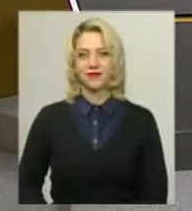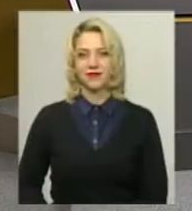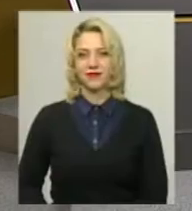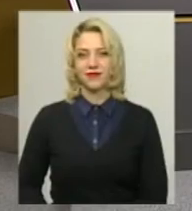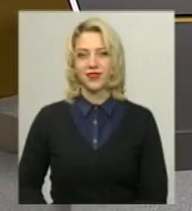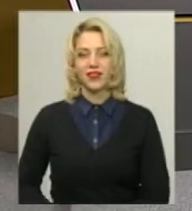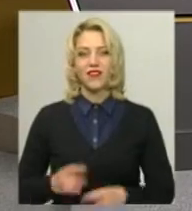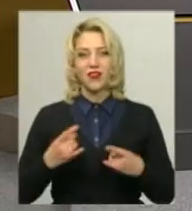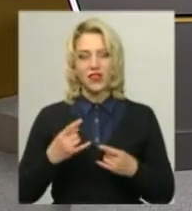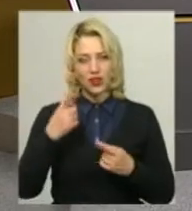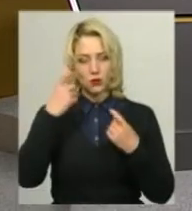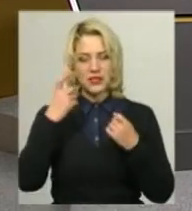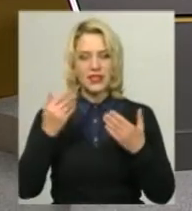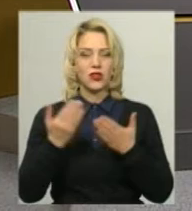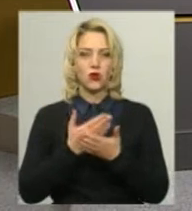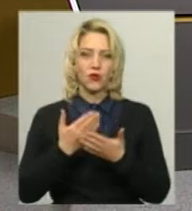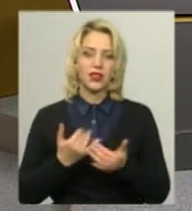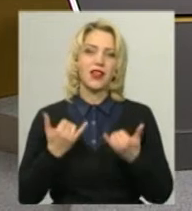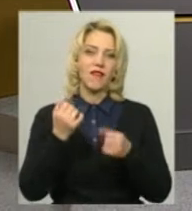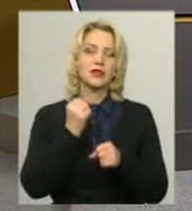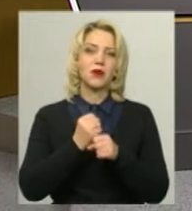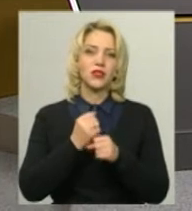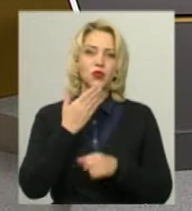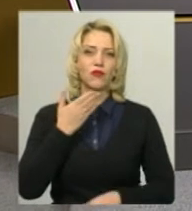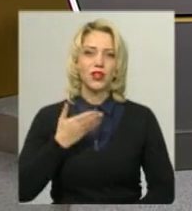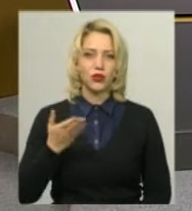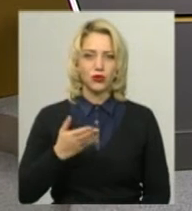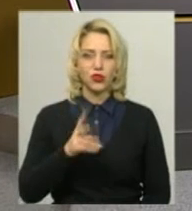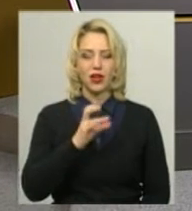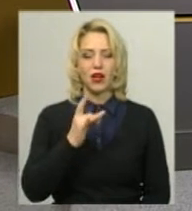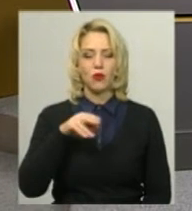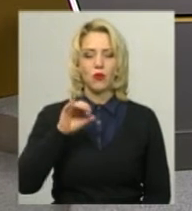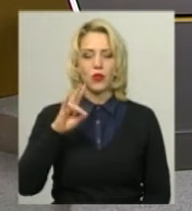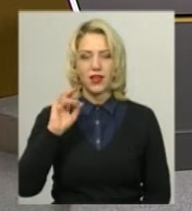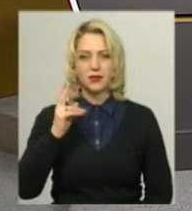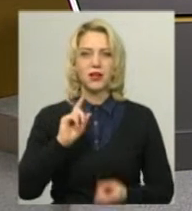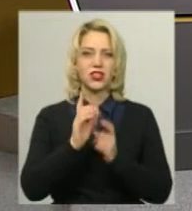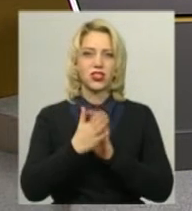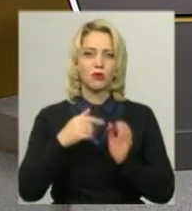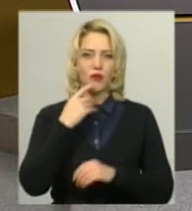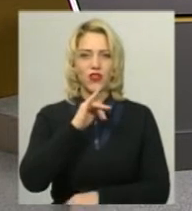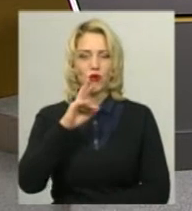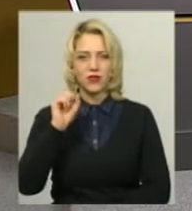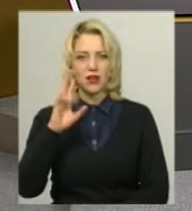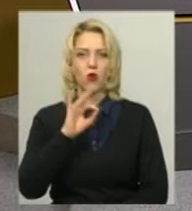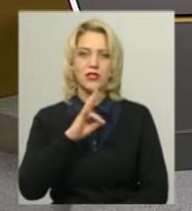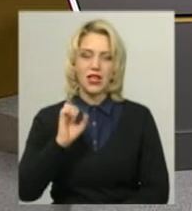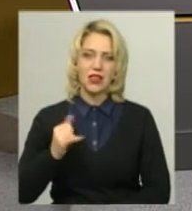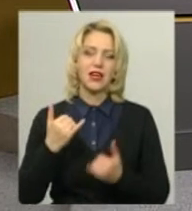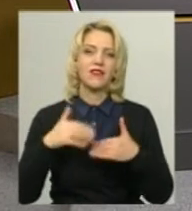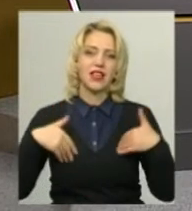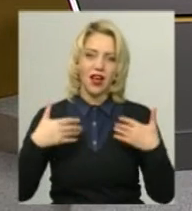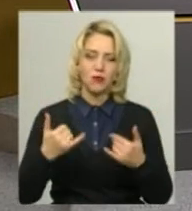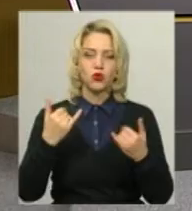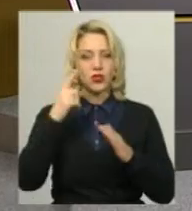В ефірі інформаційний випуск новин. У студії для вас працює ведуча Олександра Карпунець, перекладна жестова мова Оксана Фіновською. Вітаю. Сьогодні ви